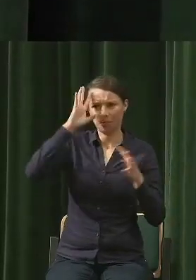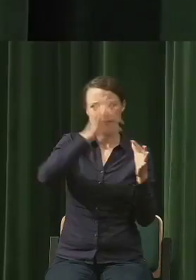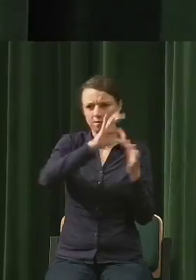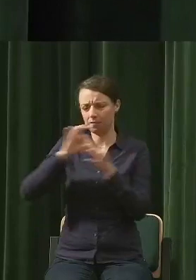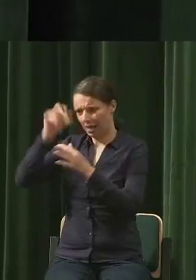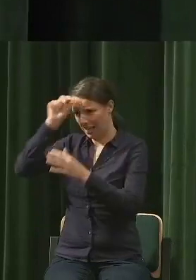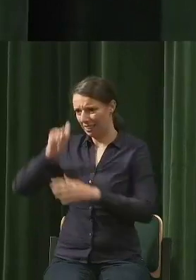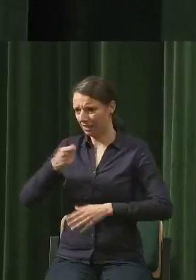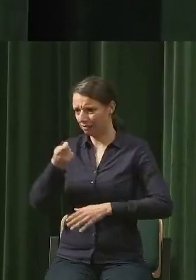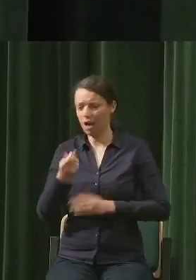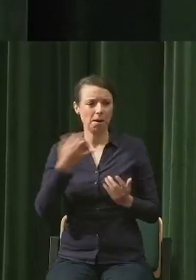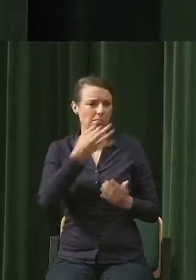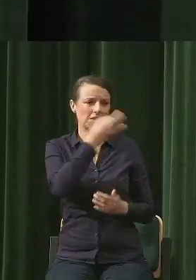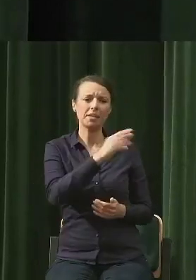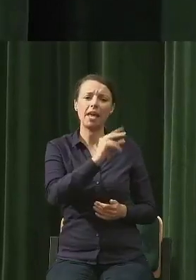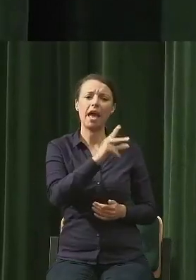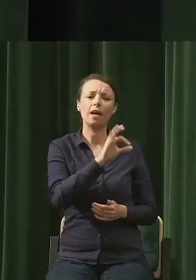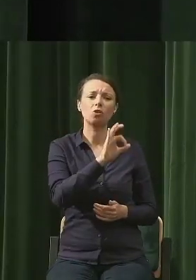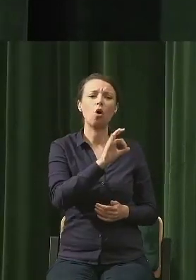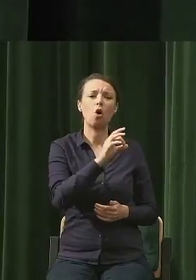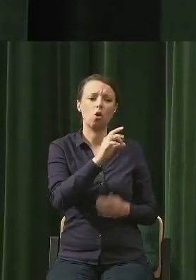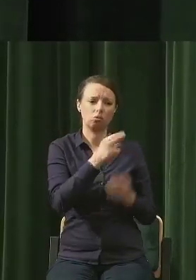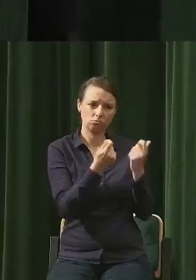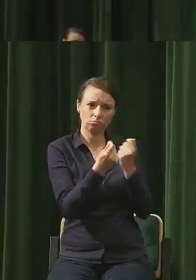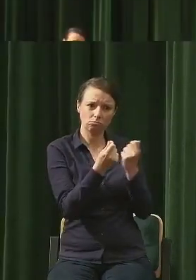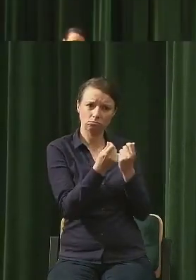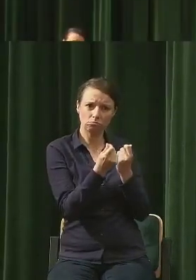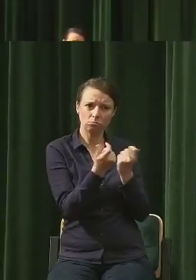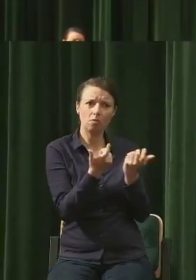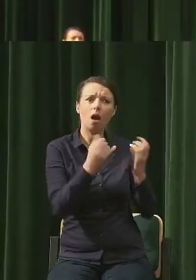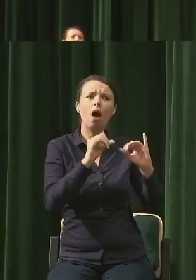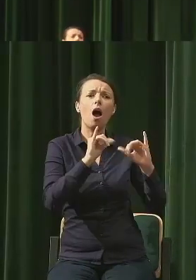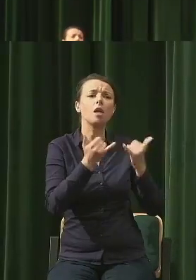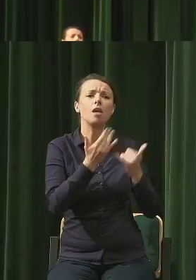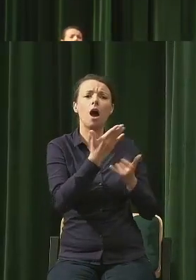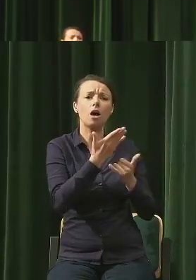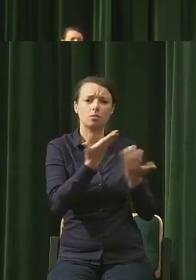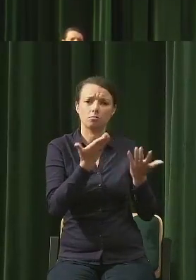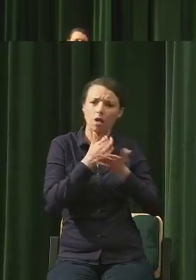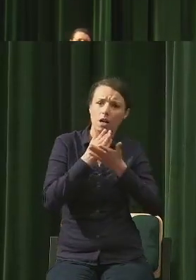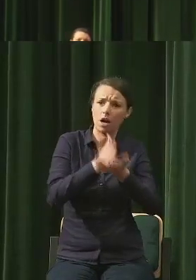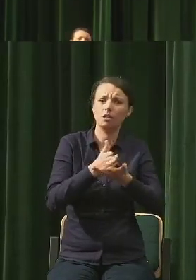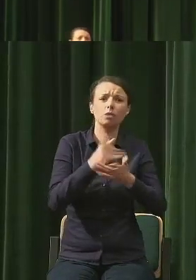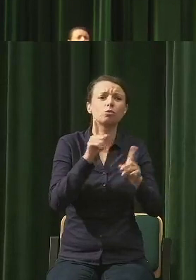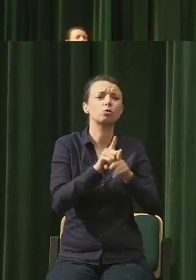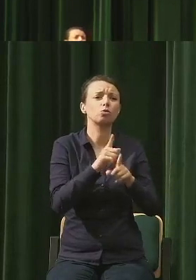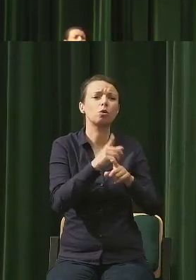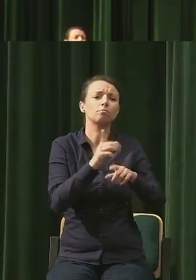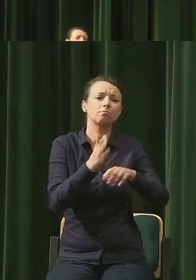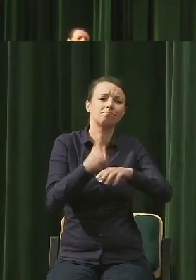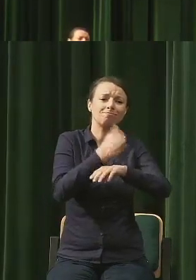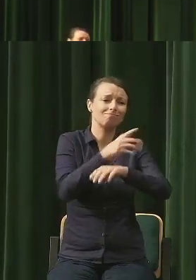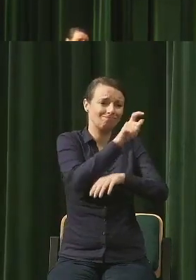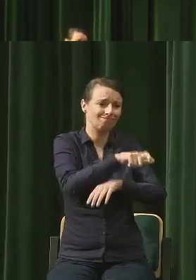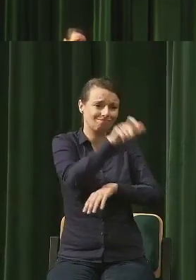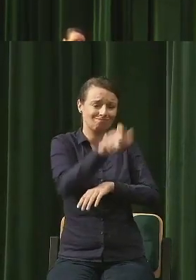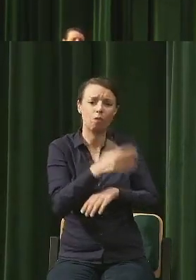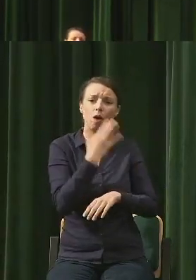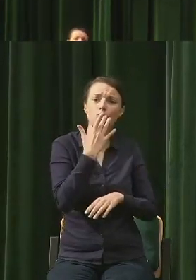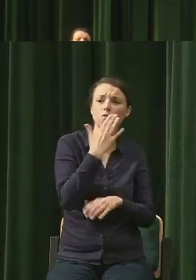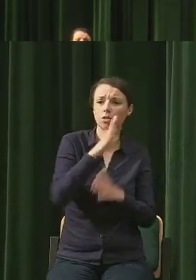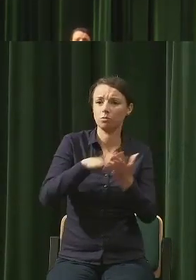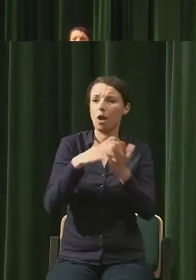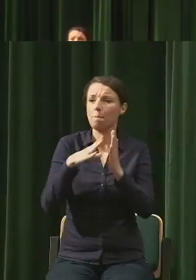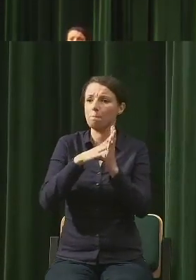radzi ekonomia właśnie z tym, co mówili tutaj poprzednicy, czy w ogóle uwzględnia i jest możliwe uwzględnienie w modelach